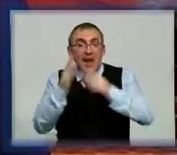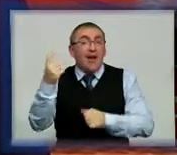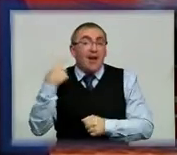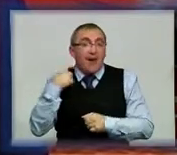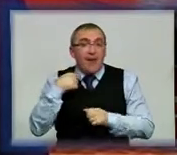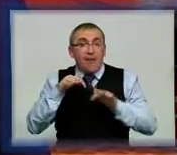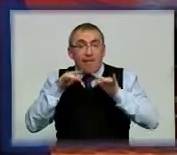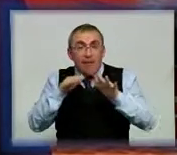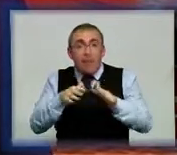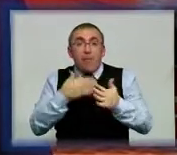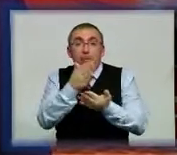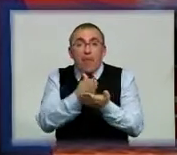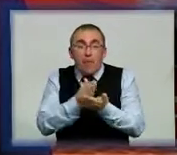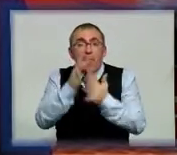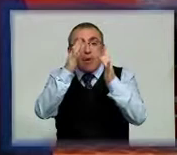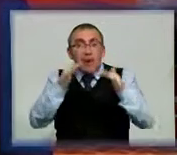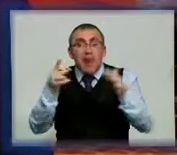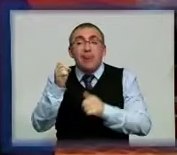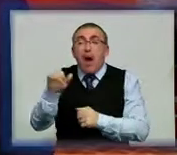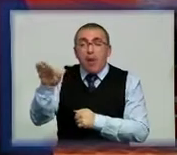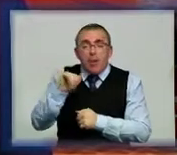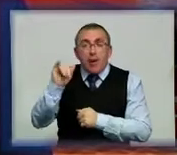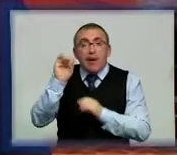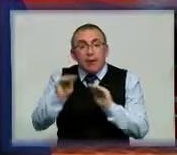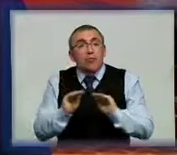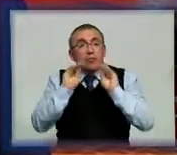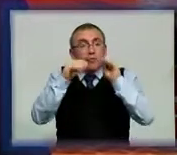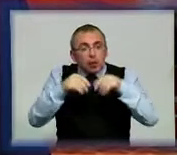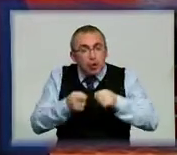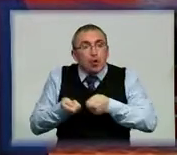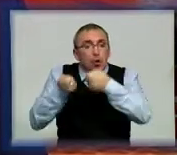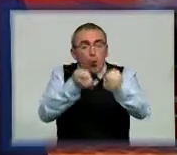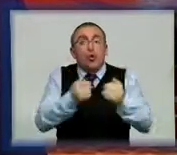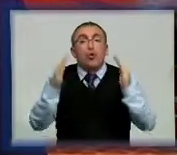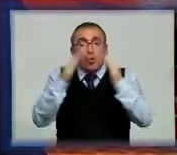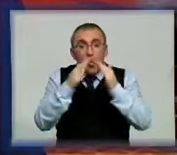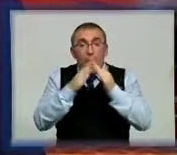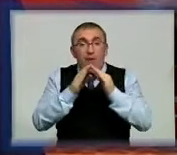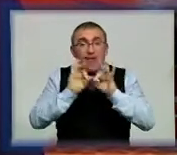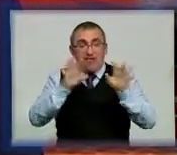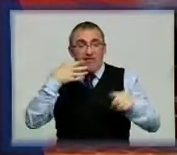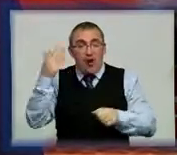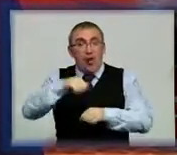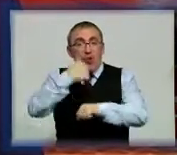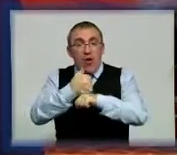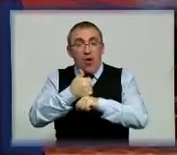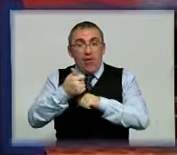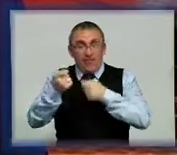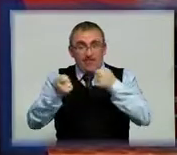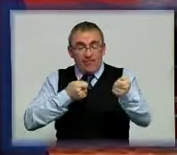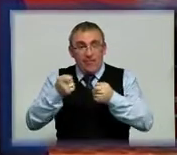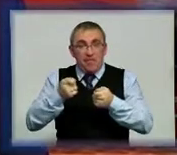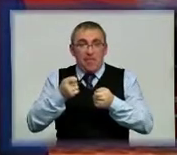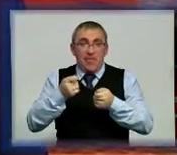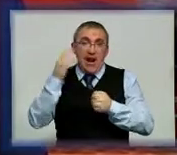запровадили надання послуги ялинка на прокат і доставка ялинки додому. Про це на пресконференції розповіла начальник обласного управління лісового та